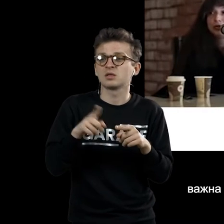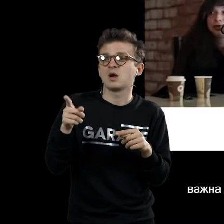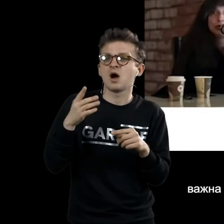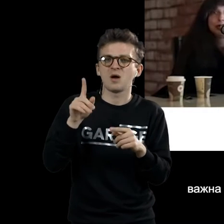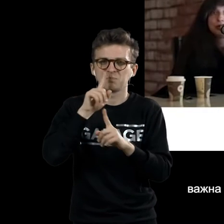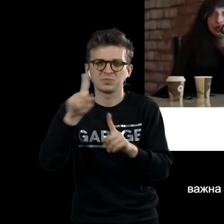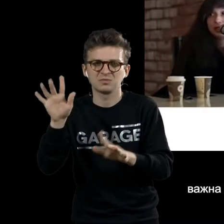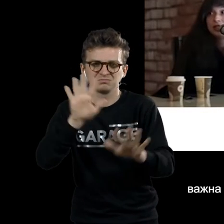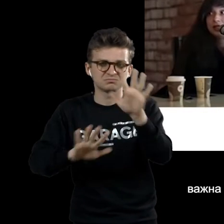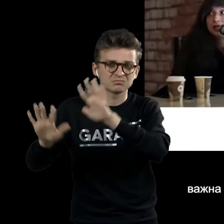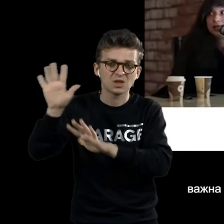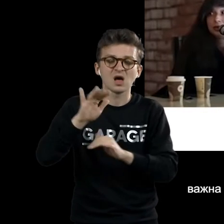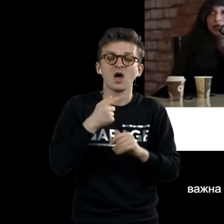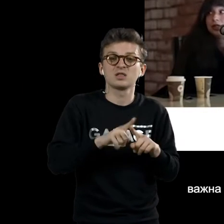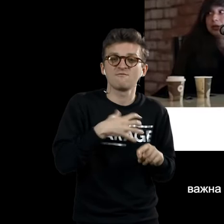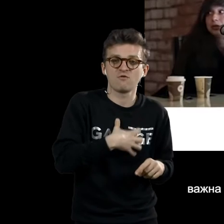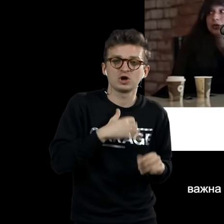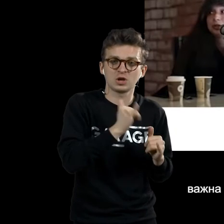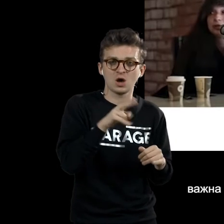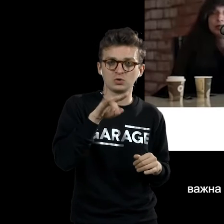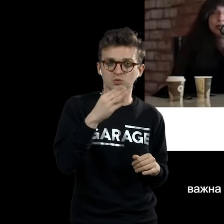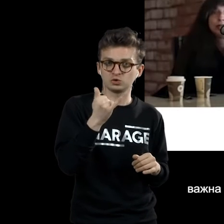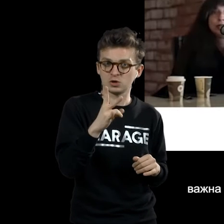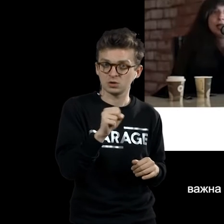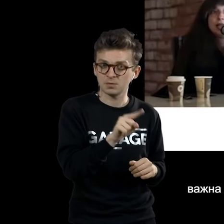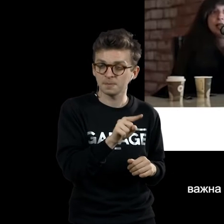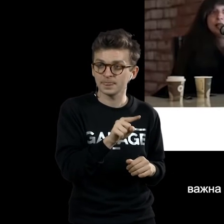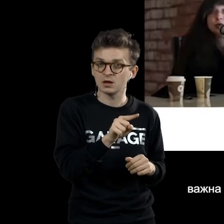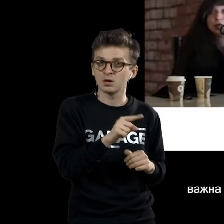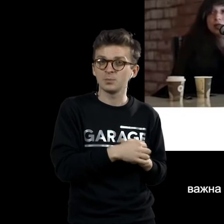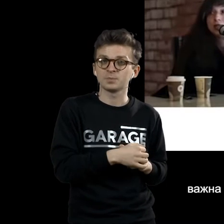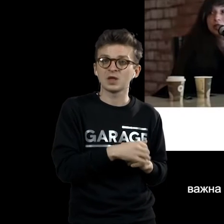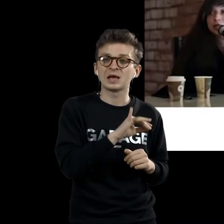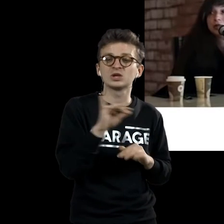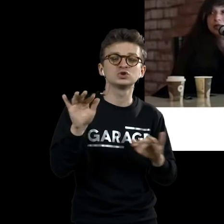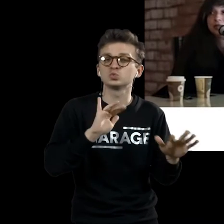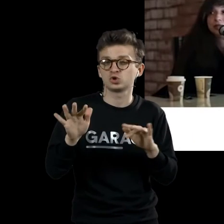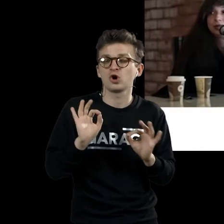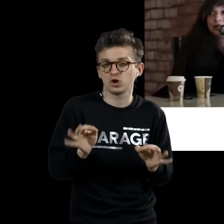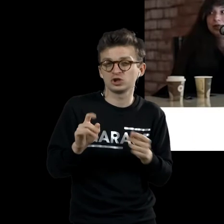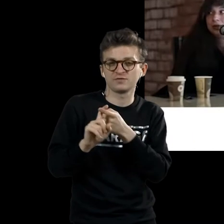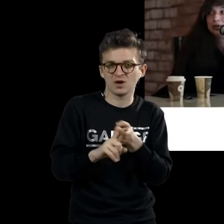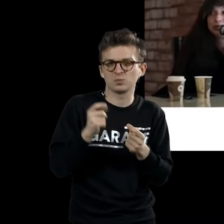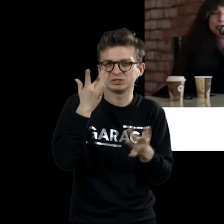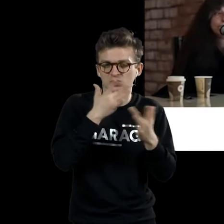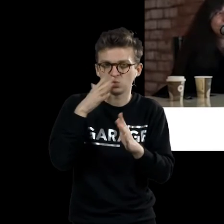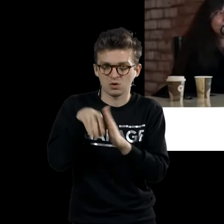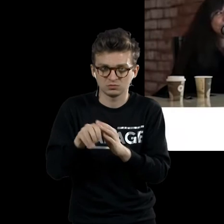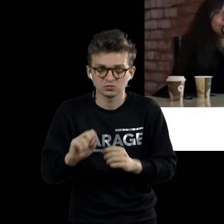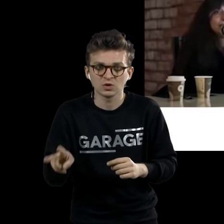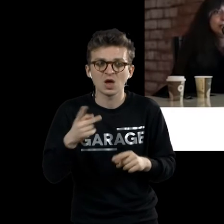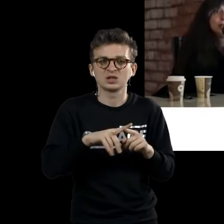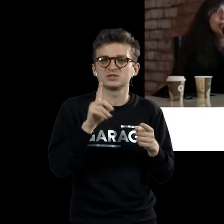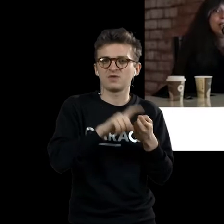метамофоза, которая очень важна для Дюшана, вообще сюжет метамофозы. И сюжет, конечно, связанный с сексуальностью, сюжет,